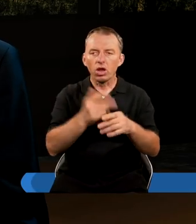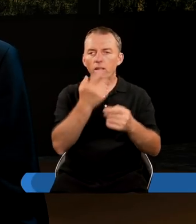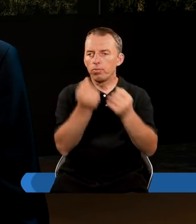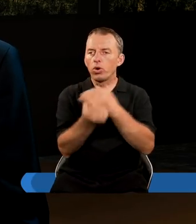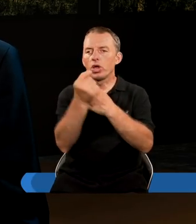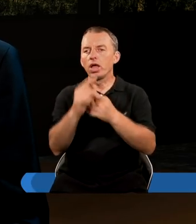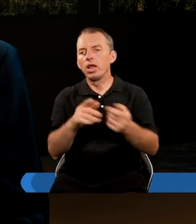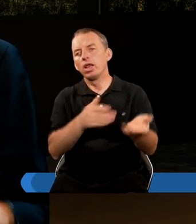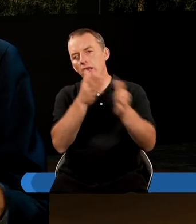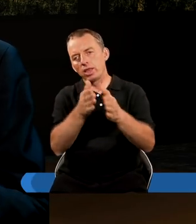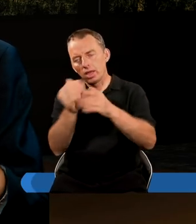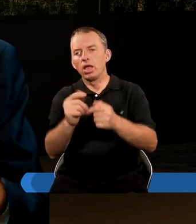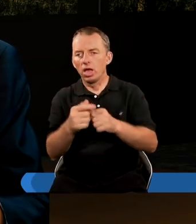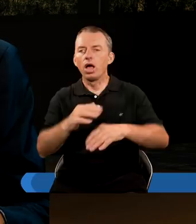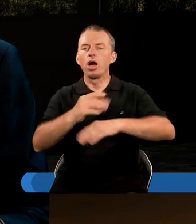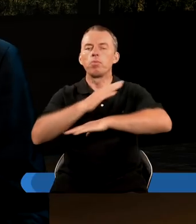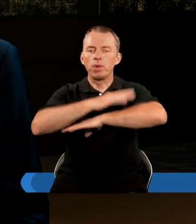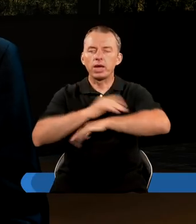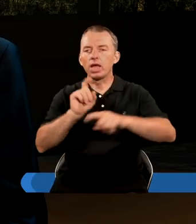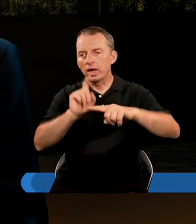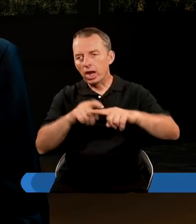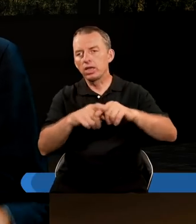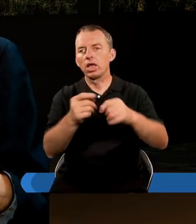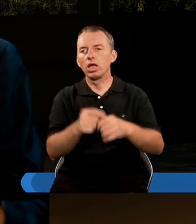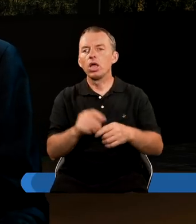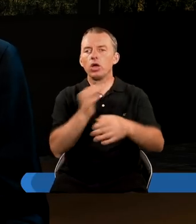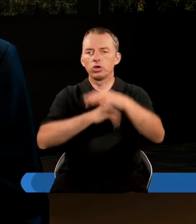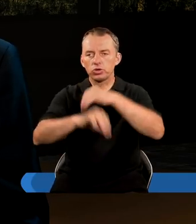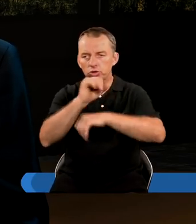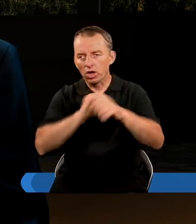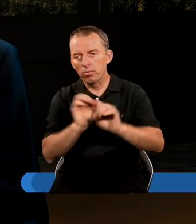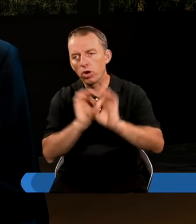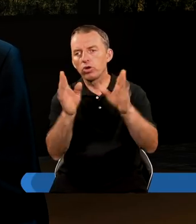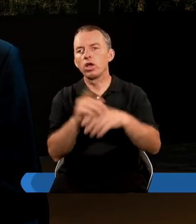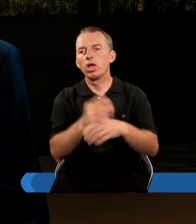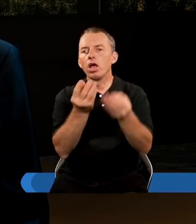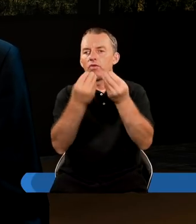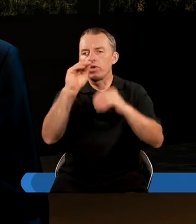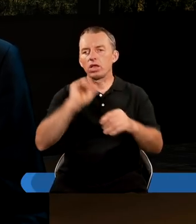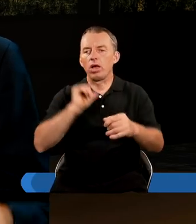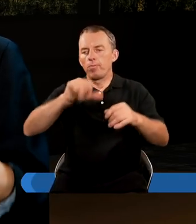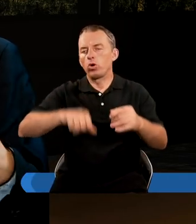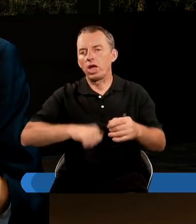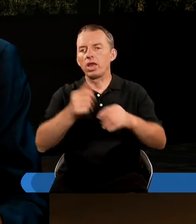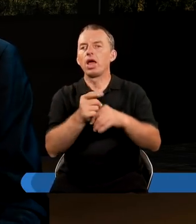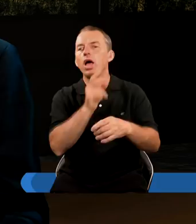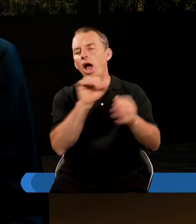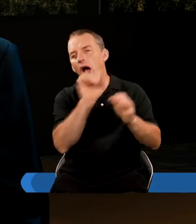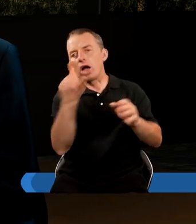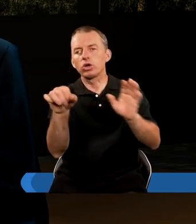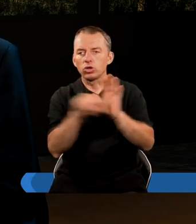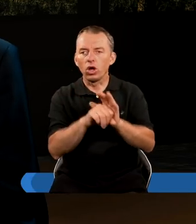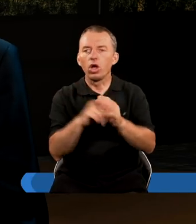królestwa następujące po sobie Medopersję, Grecję, później Rzym oczywiście, wielkie mocarstwo, aż do